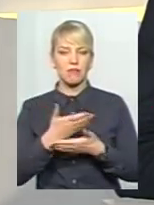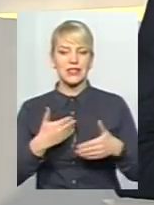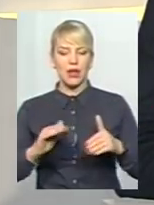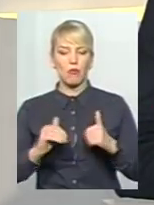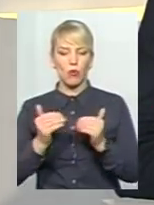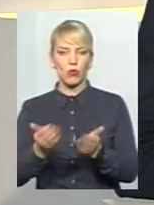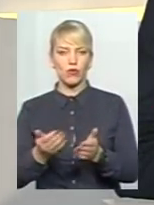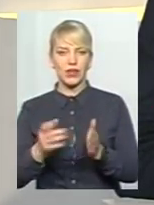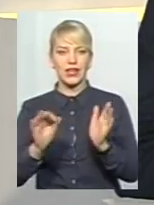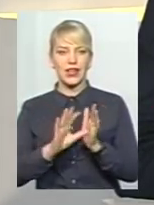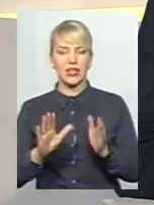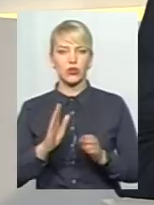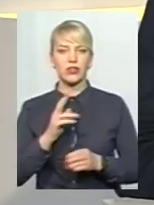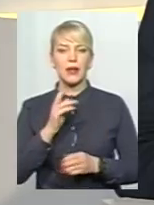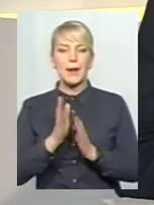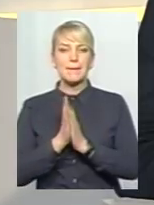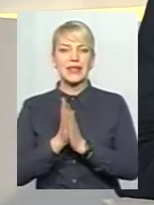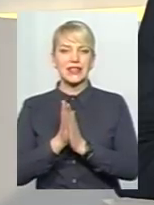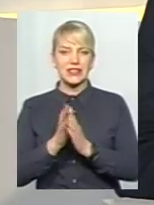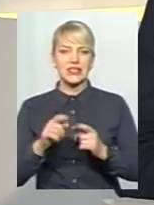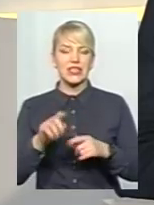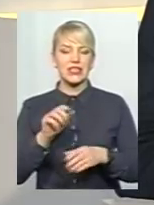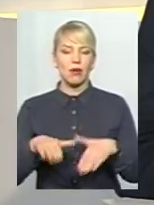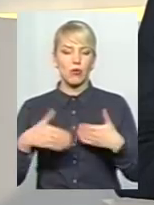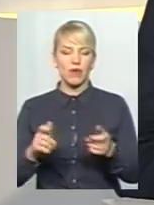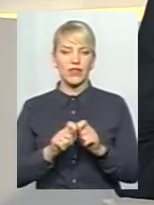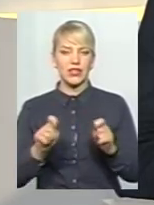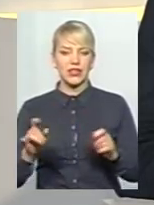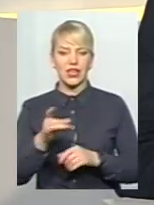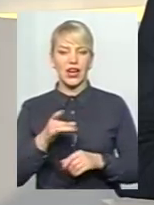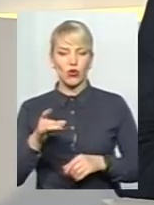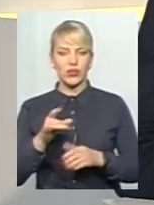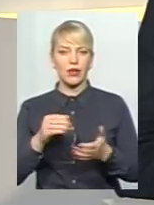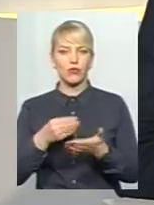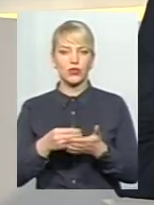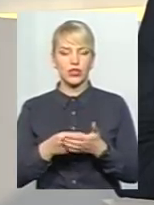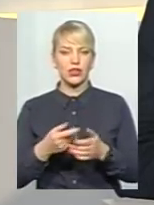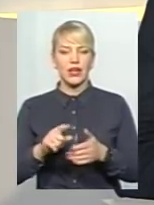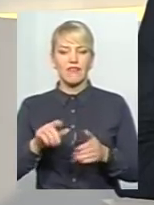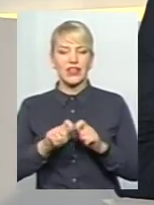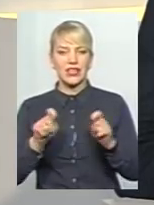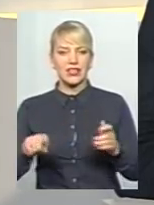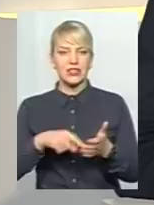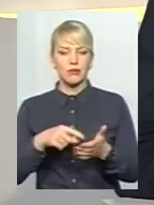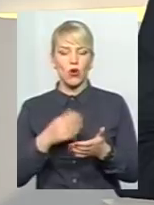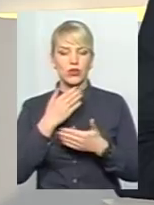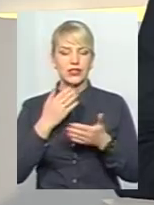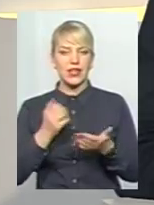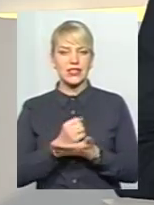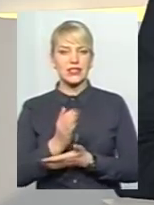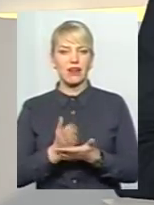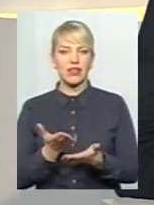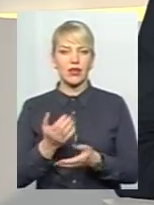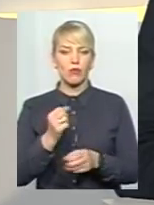електронні петиції, запропонували відкритий бюджет, запропонували відкрити місто. Один з останніх сервісів, який в Хмельницькому